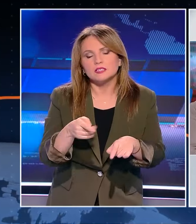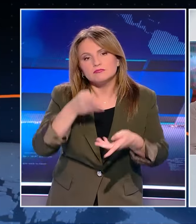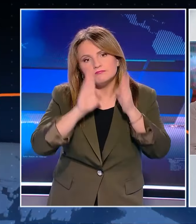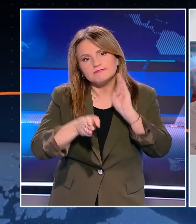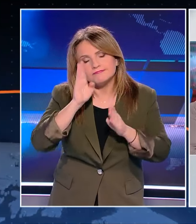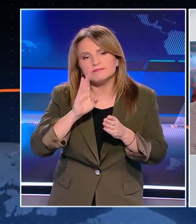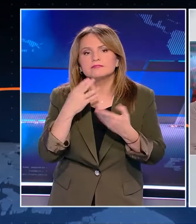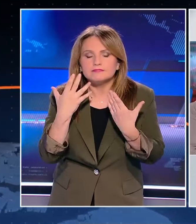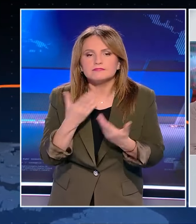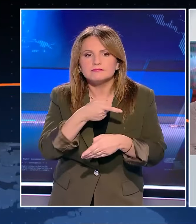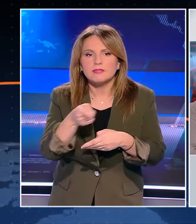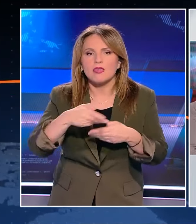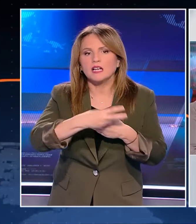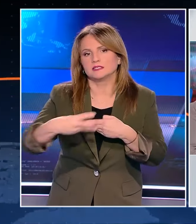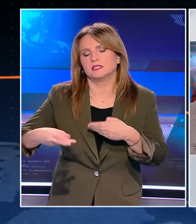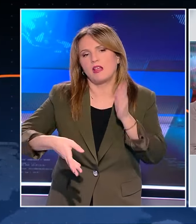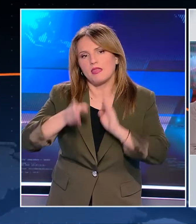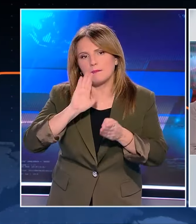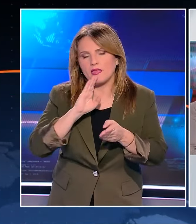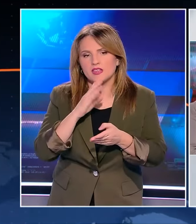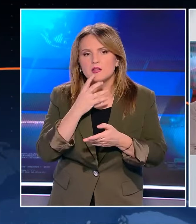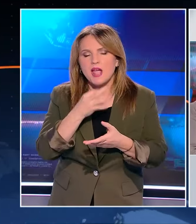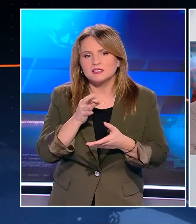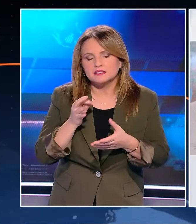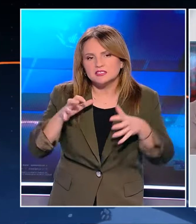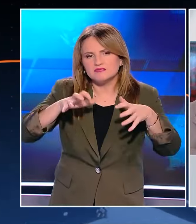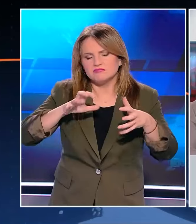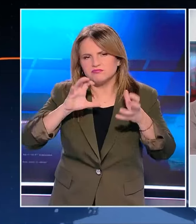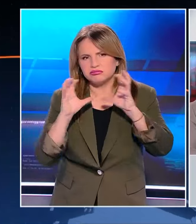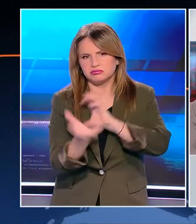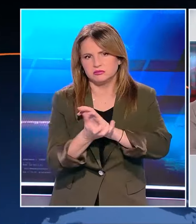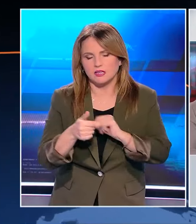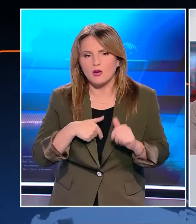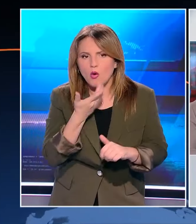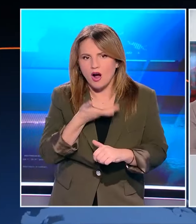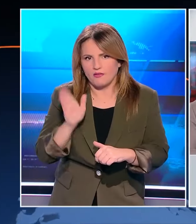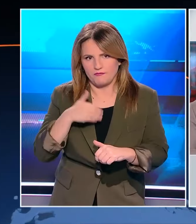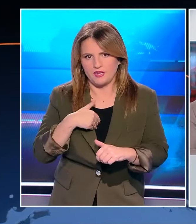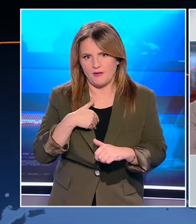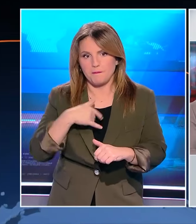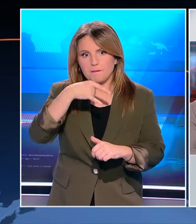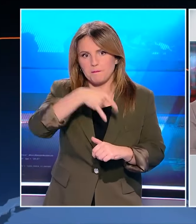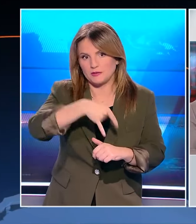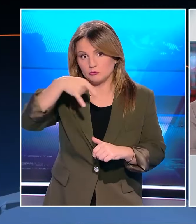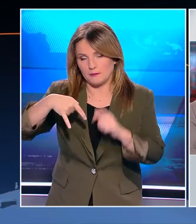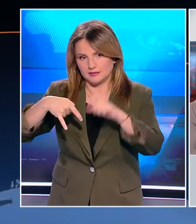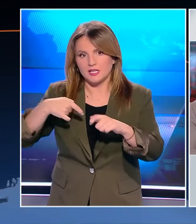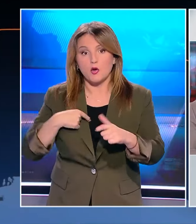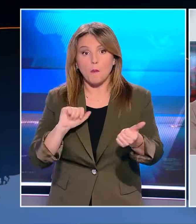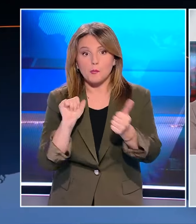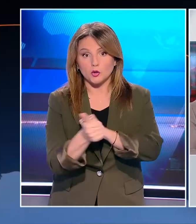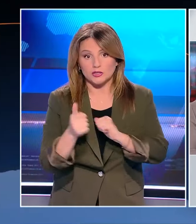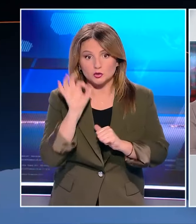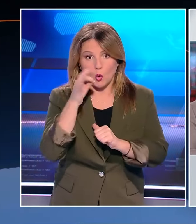πολιτικό αυτό ο μόρφωμάς το οποίο έχει εξελιχθεί Παριές κουβέντες λέτε πάρα Αυτή τη στιγμή η προτεραιότητά μου δεν είναι να μπω σε